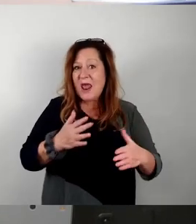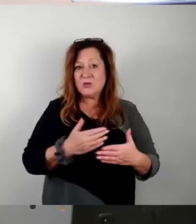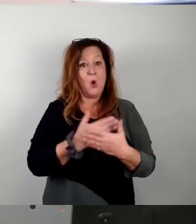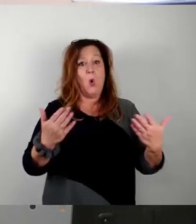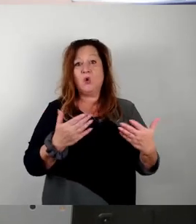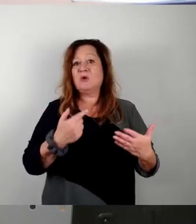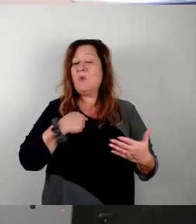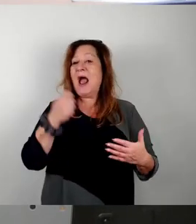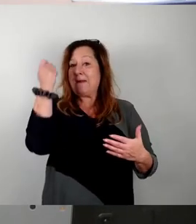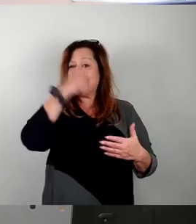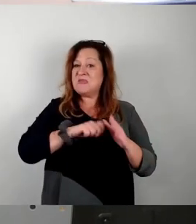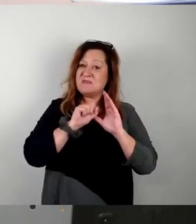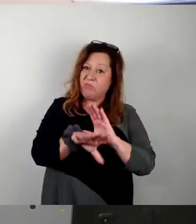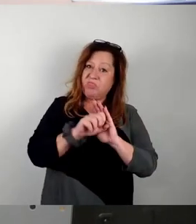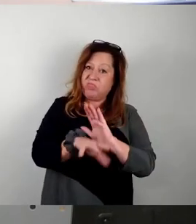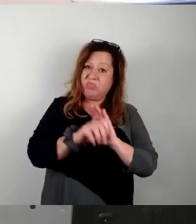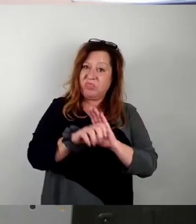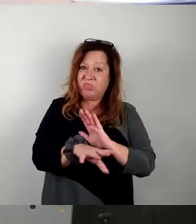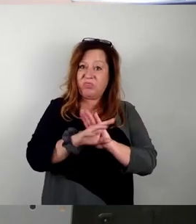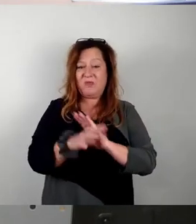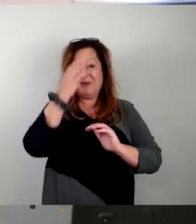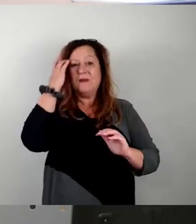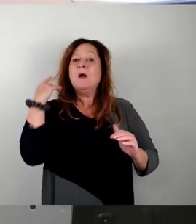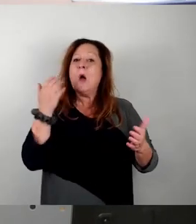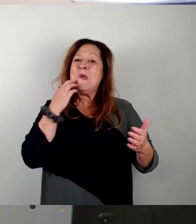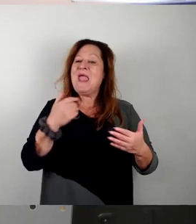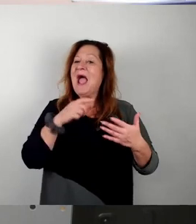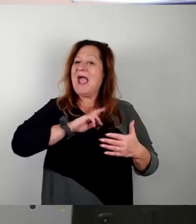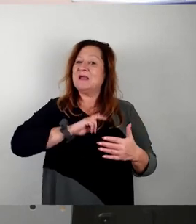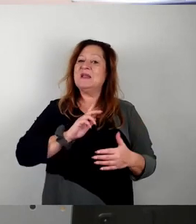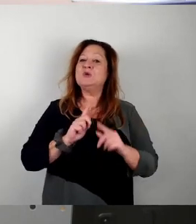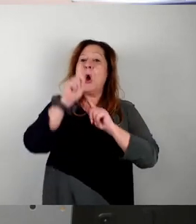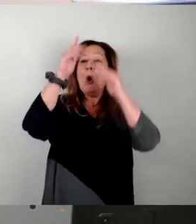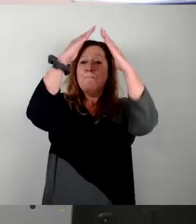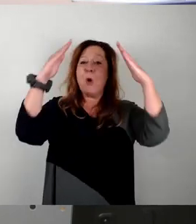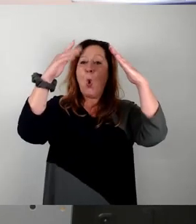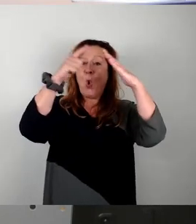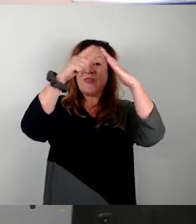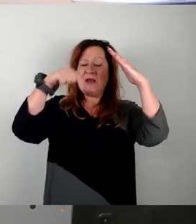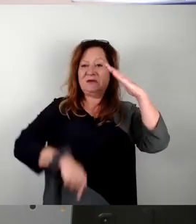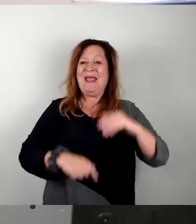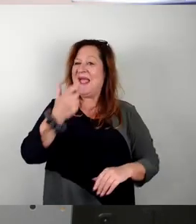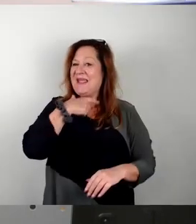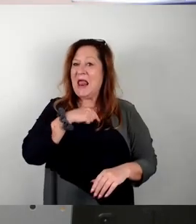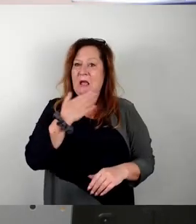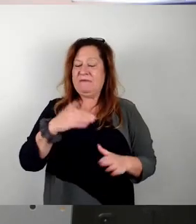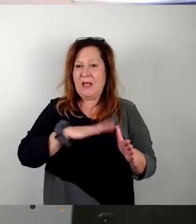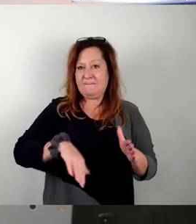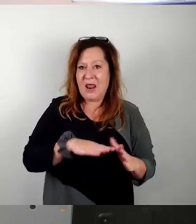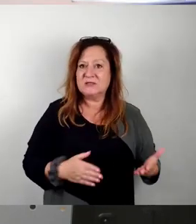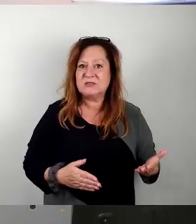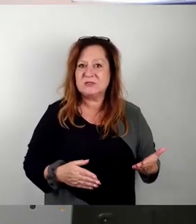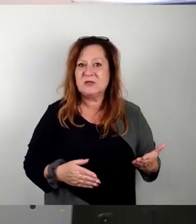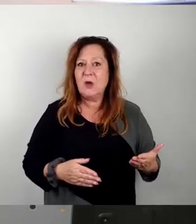möglichen Mist reinstecken kann, die man eigentlich nicht mehr braucht und wofür auf dem Boden und im Keller kein Platz mehr ist. Oder ob was da überhaupt